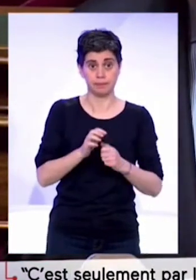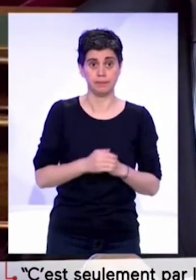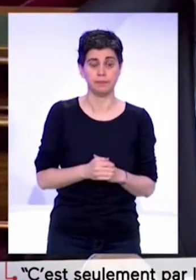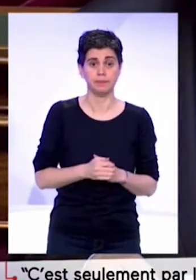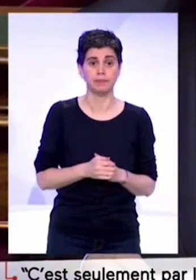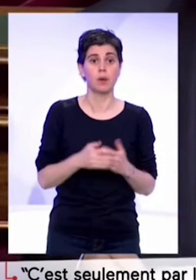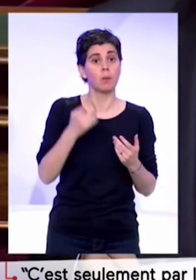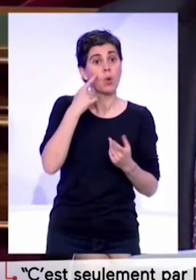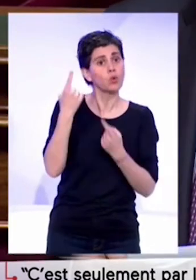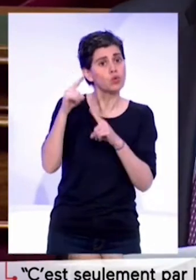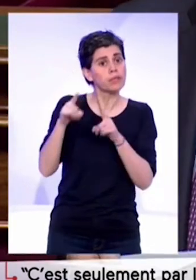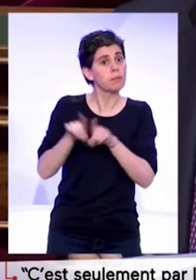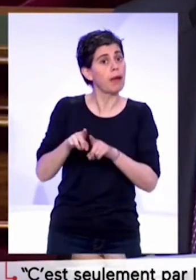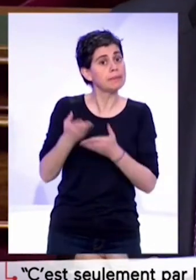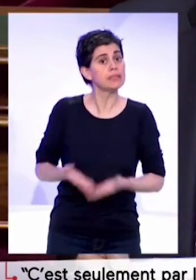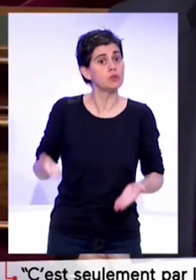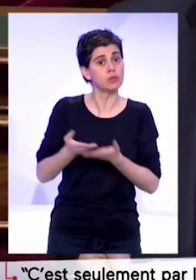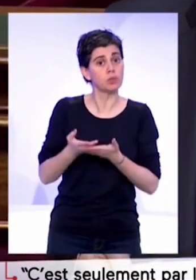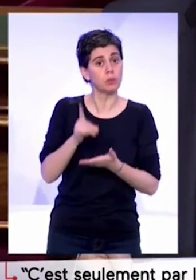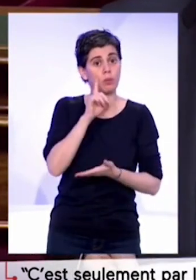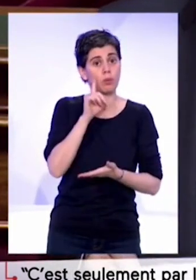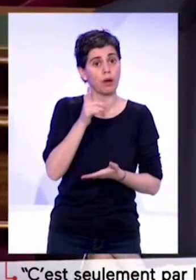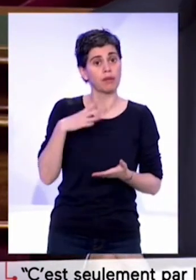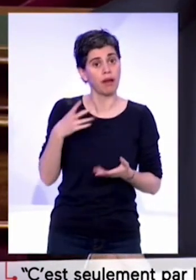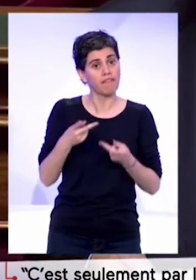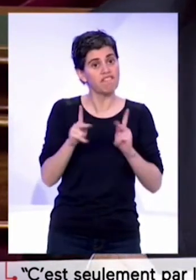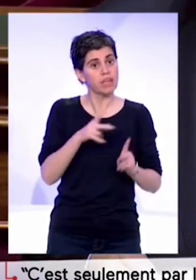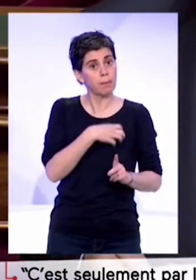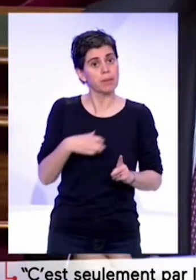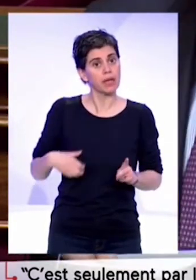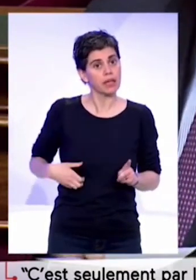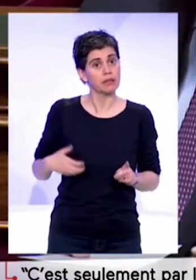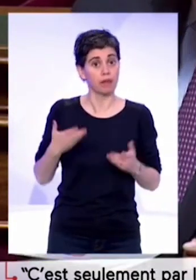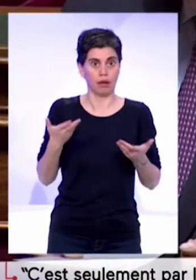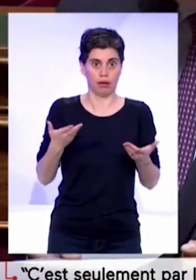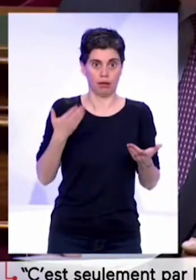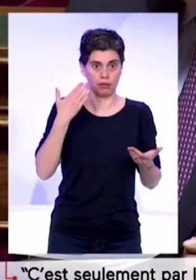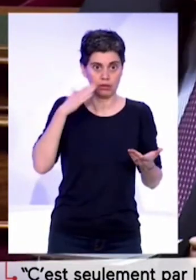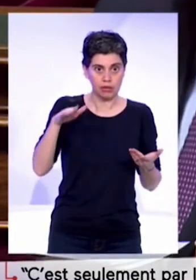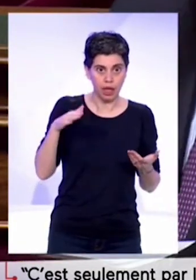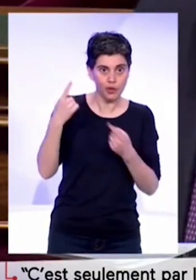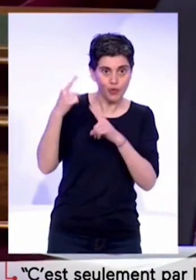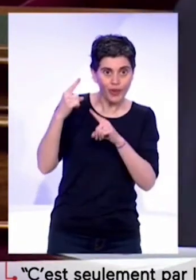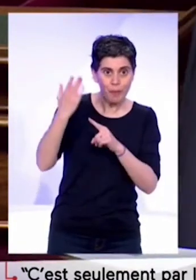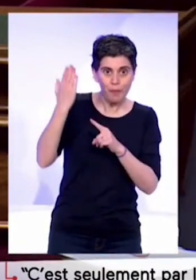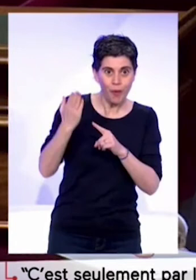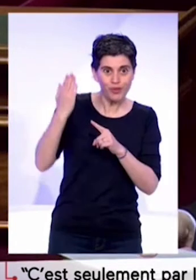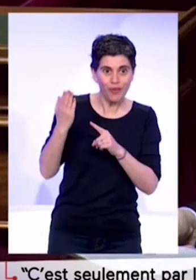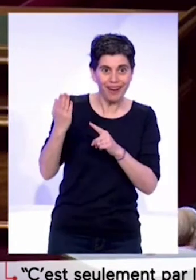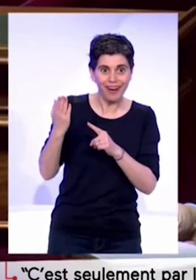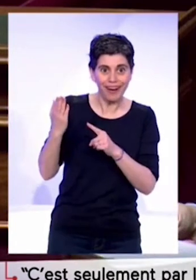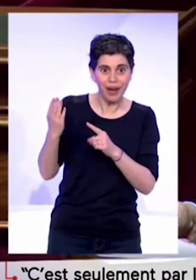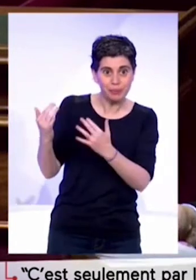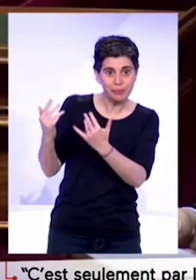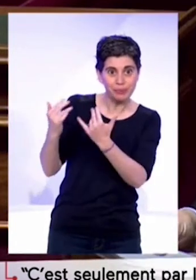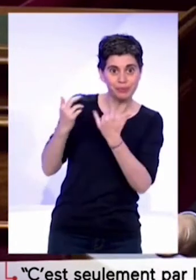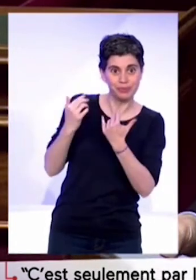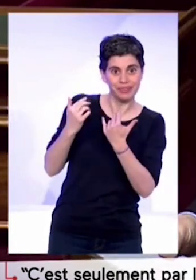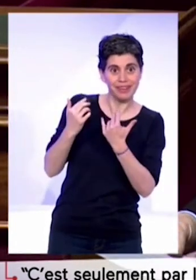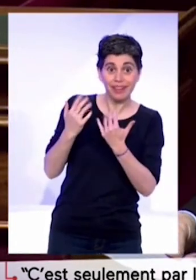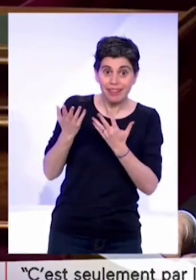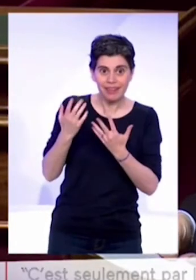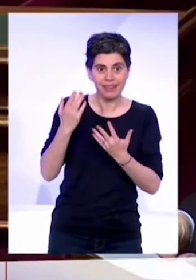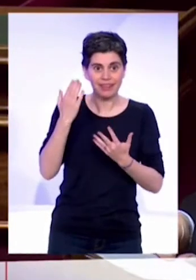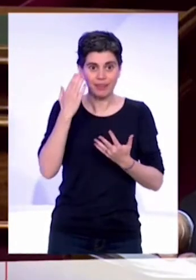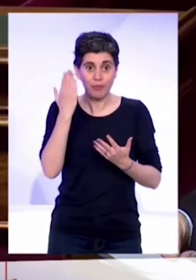du tourisme, parce que beaucoup de collectivités, évidemment, sont dépendantes des touristes et ils attendent avec impatience les